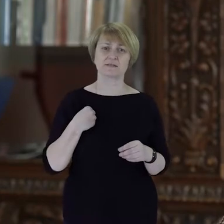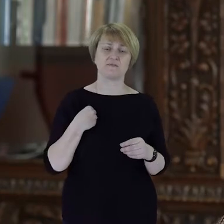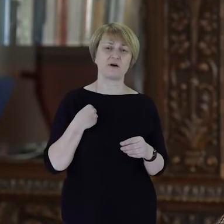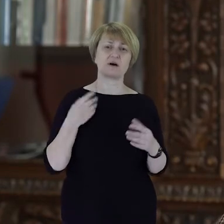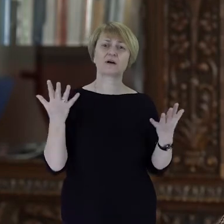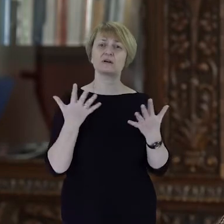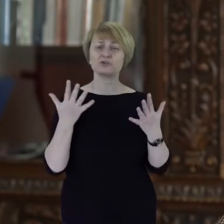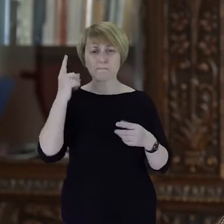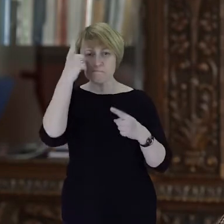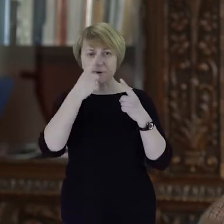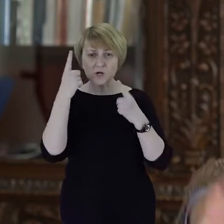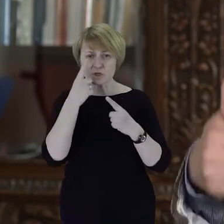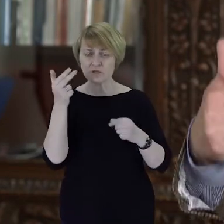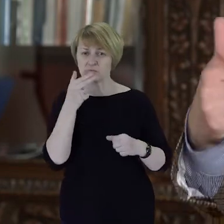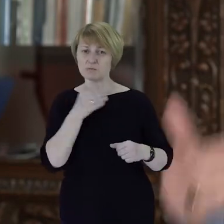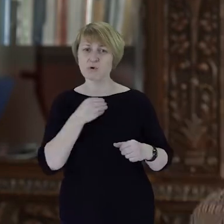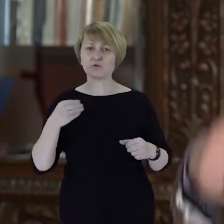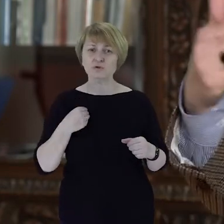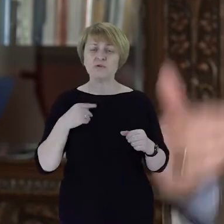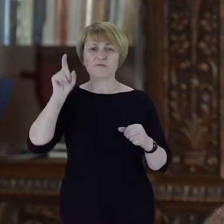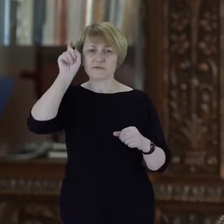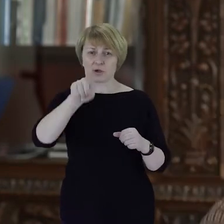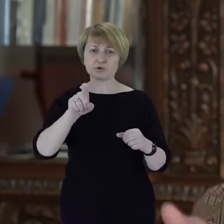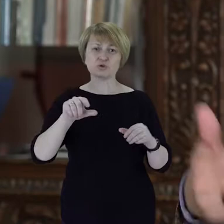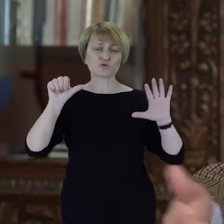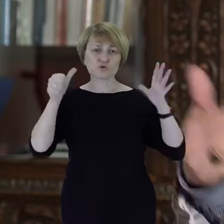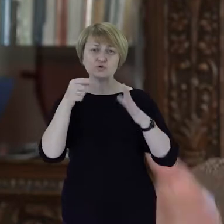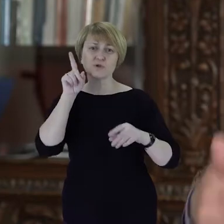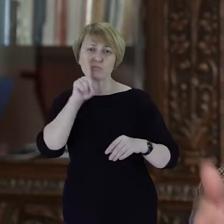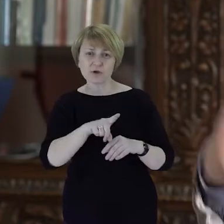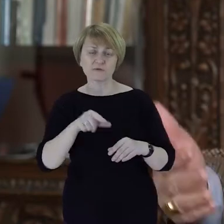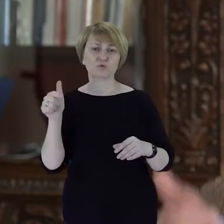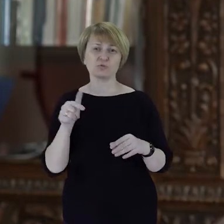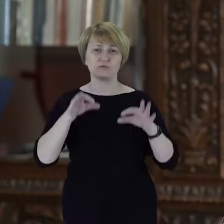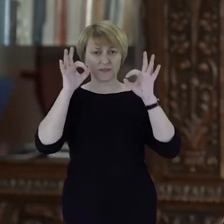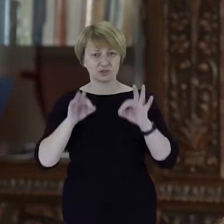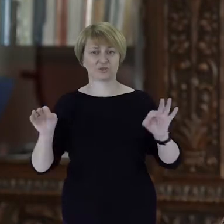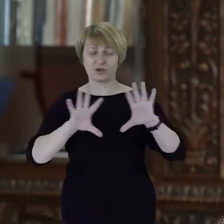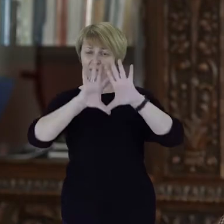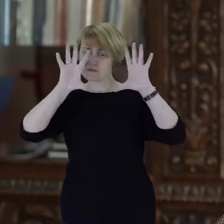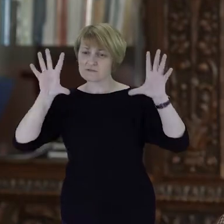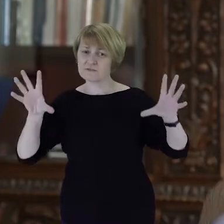pisał Edmund Osmańczyk, jest takim szóstym, chyba szóstą prawdą, która powinna dzisiaj nam